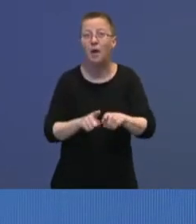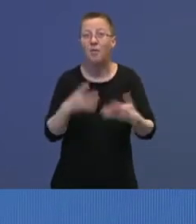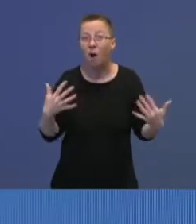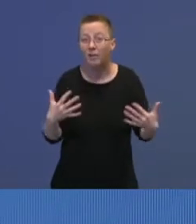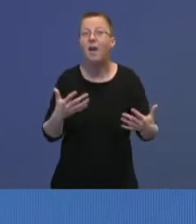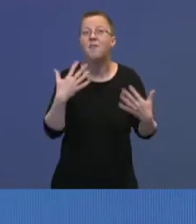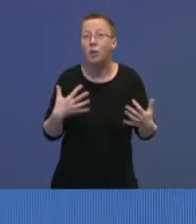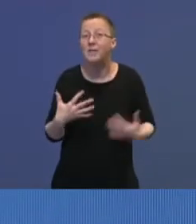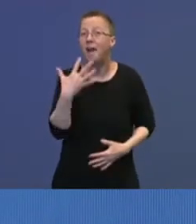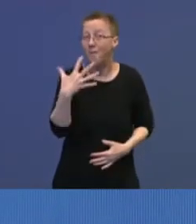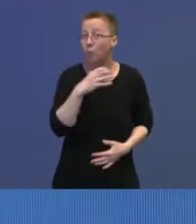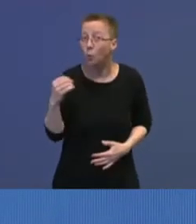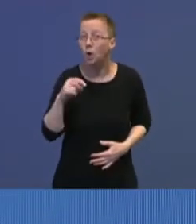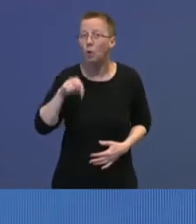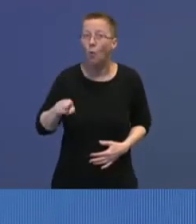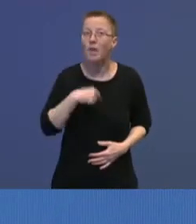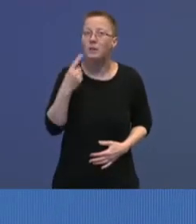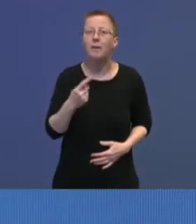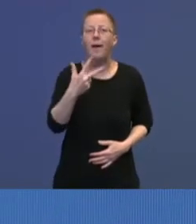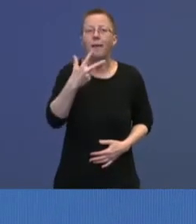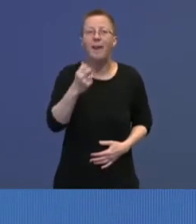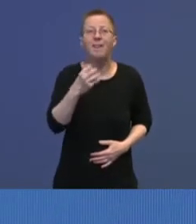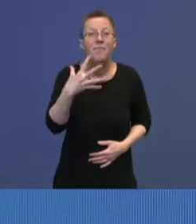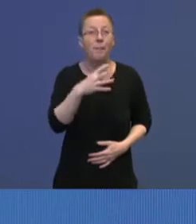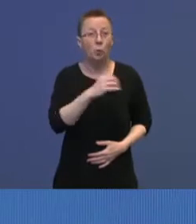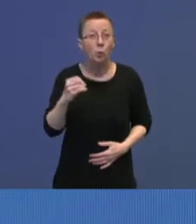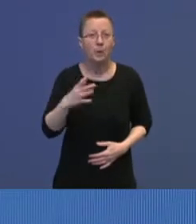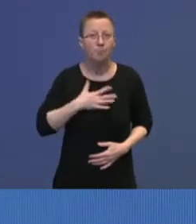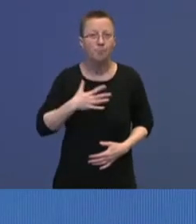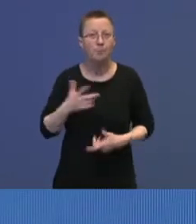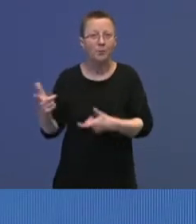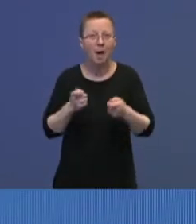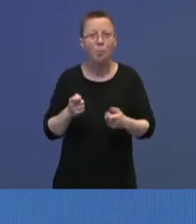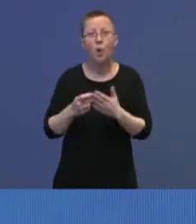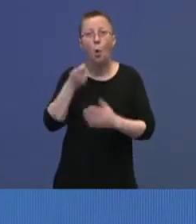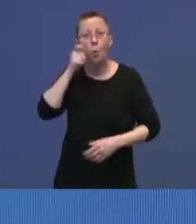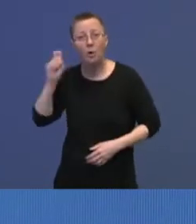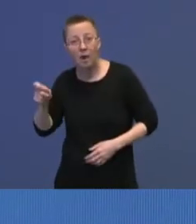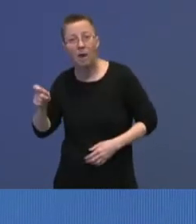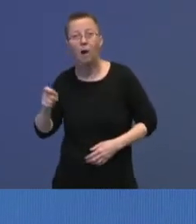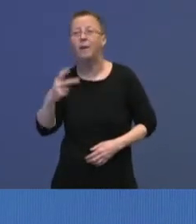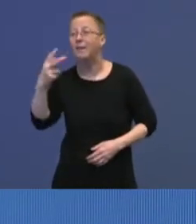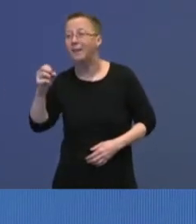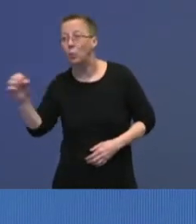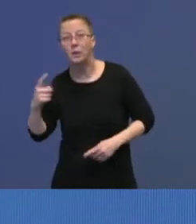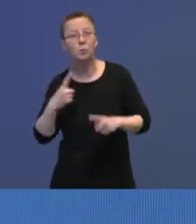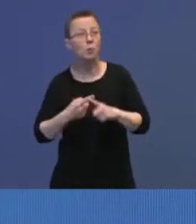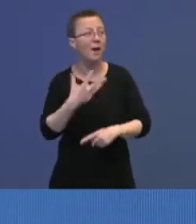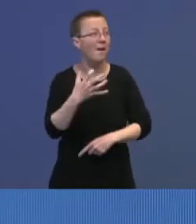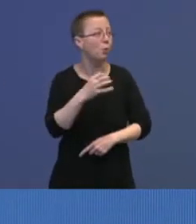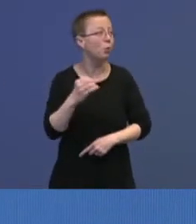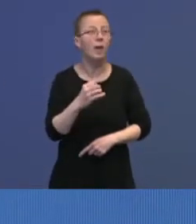det vanlige i løpet av et år. Nå har vi altså sagt 30 000 fra Ukraina pluss 5 000 utenfor